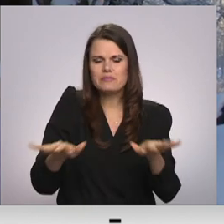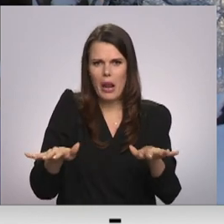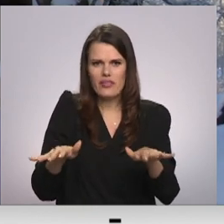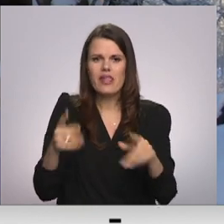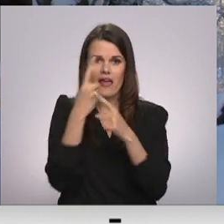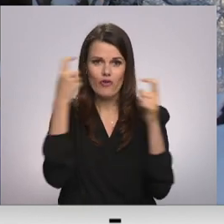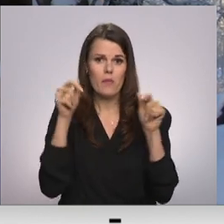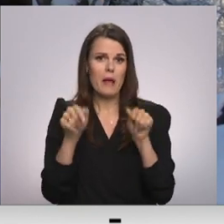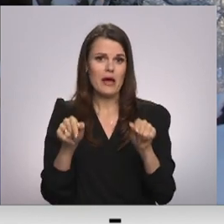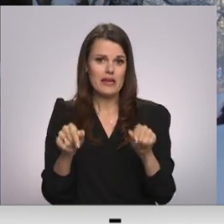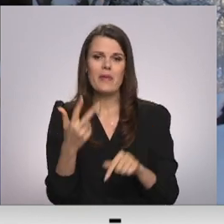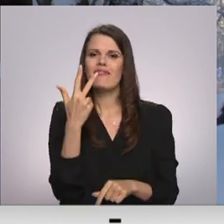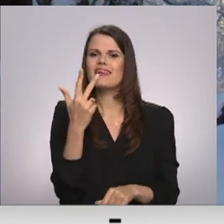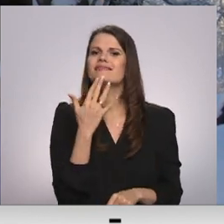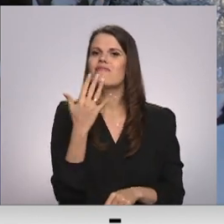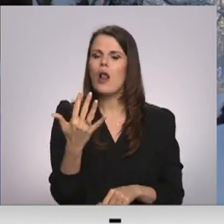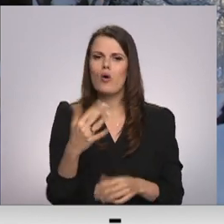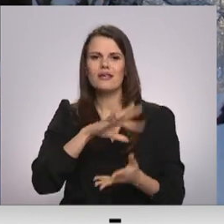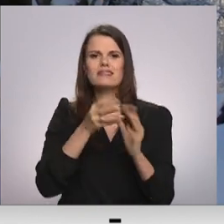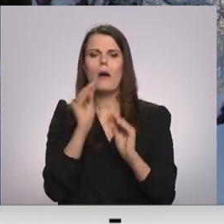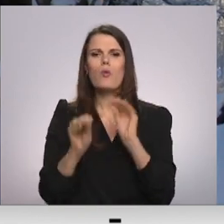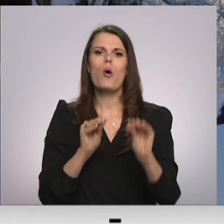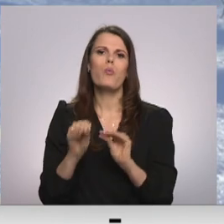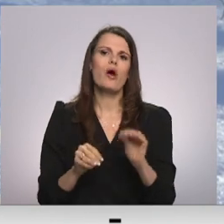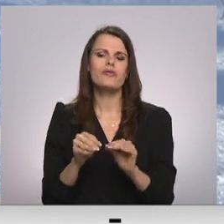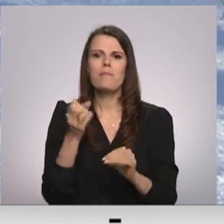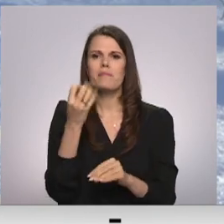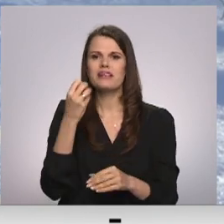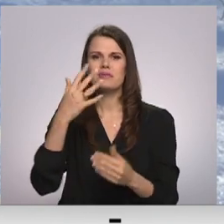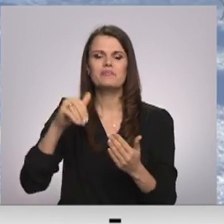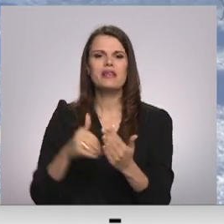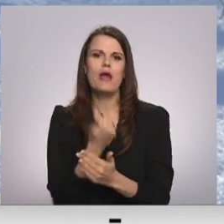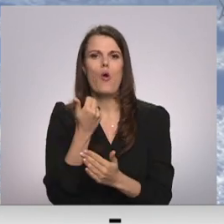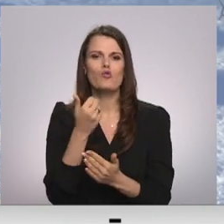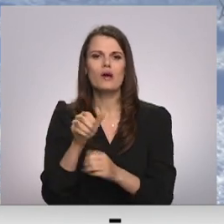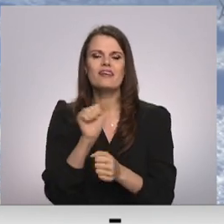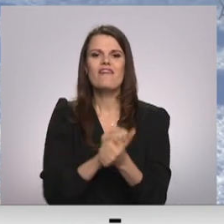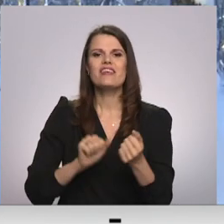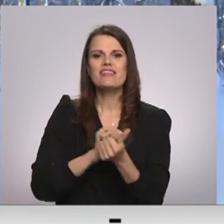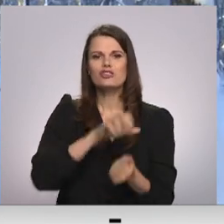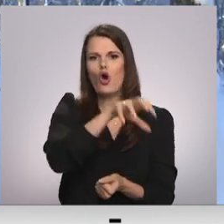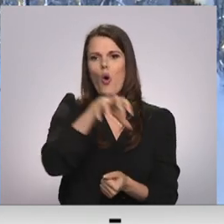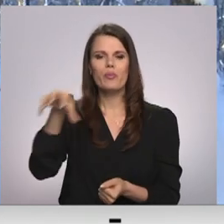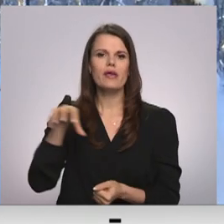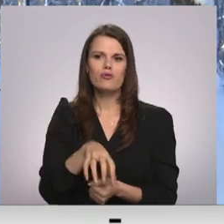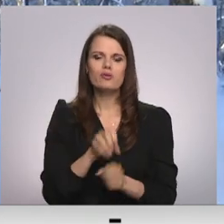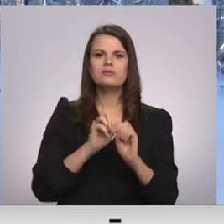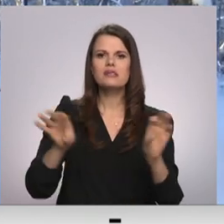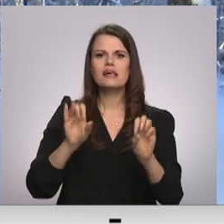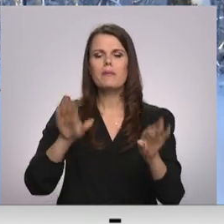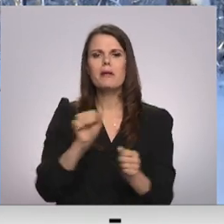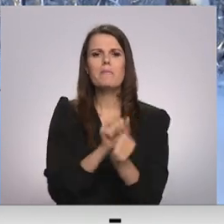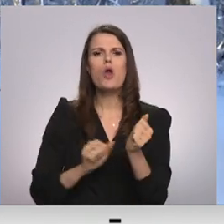valodās apkopota 15 jaunos interaktīvos vidas objektos. Katrus no tiem krāsu ziņā ir citādāks un vēsta par bioloģisko